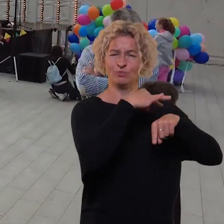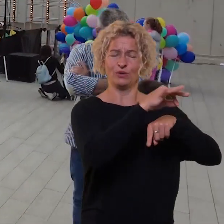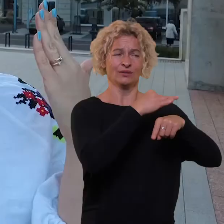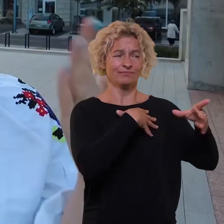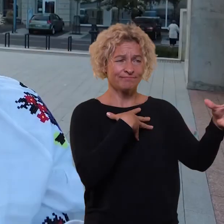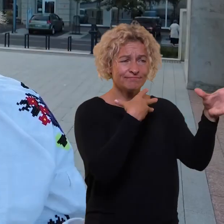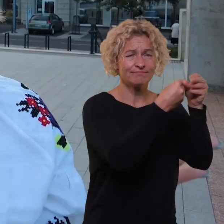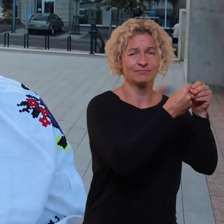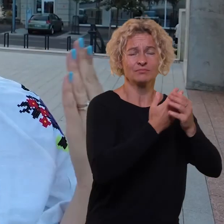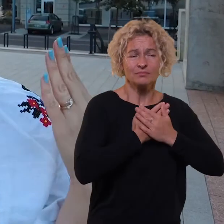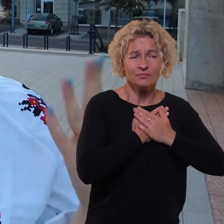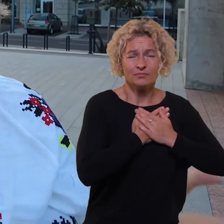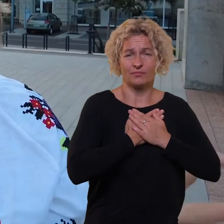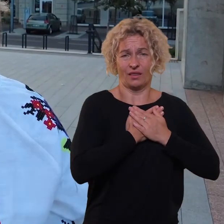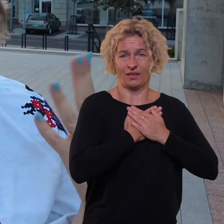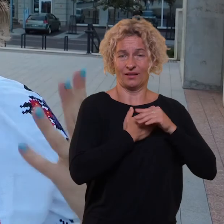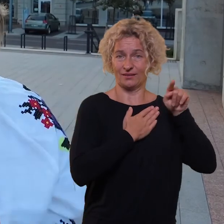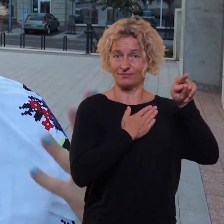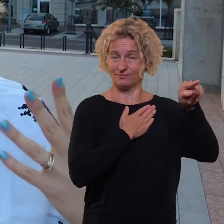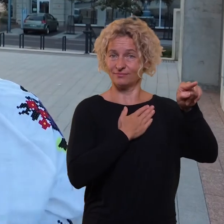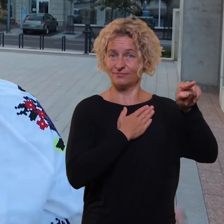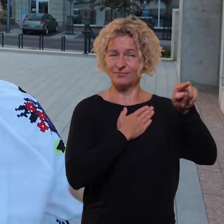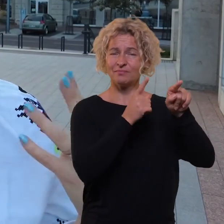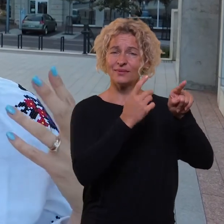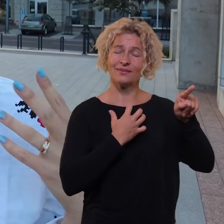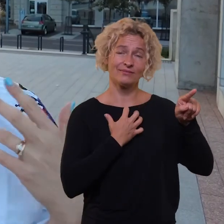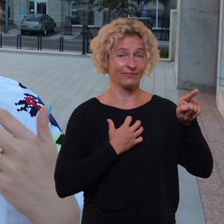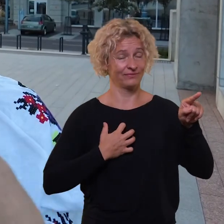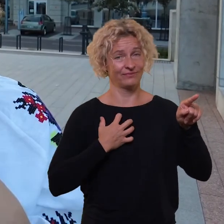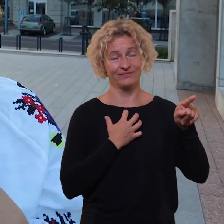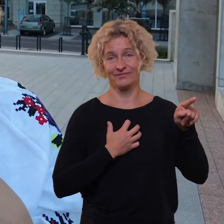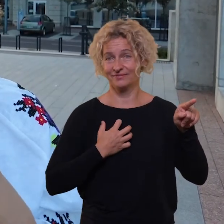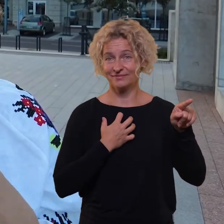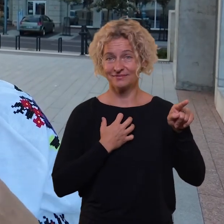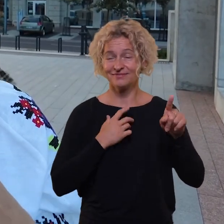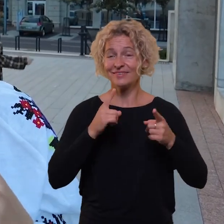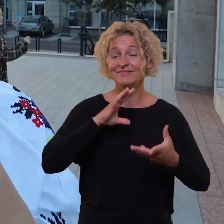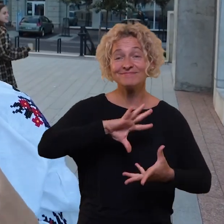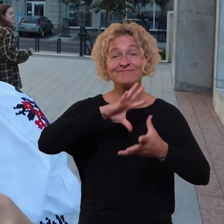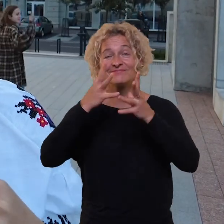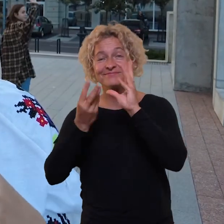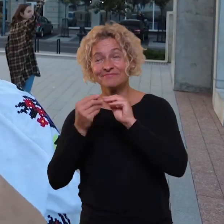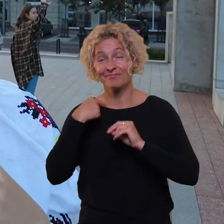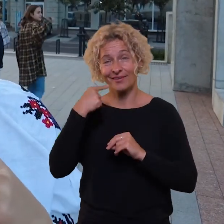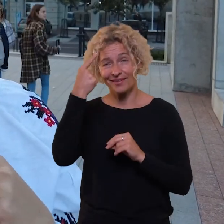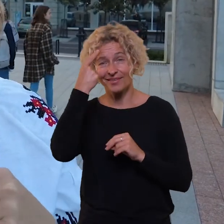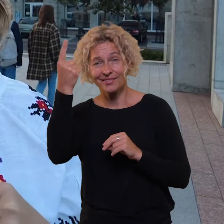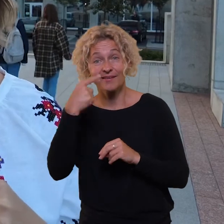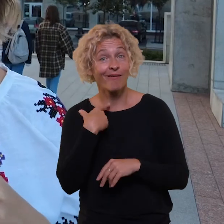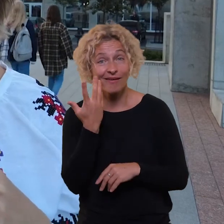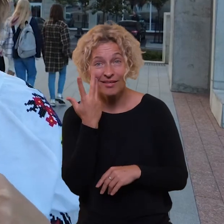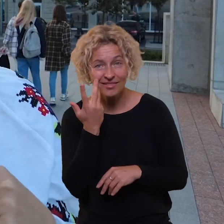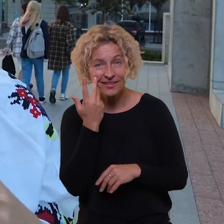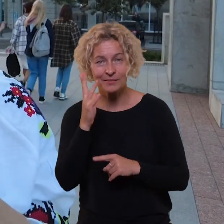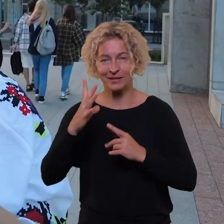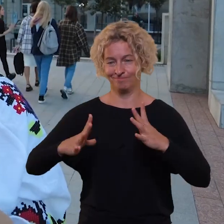palaikom. Mūsų širdis yra su jais. Vat tai mums yra svarbu. Nuo galutinė idėja mums atėjo repeticijų metu, nes kiekvienas